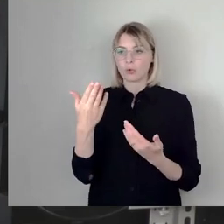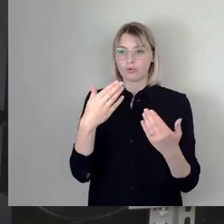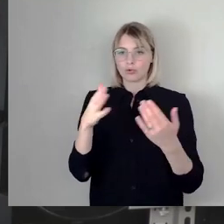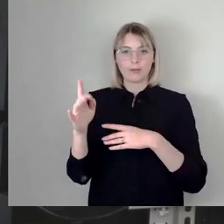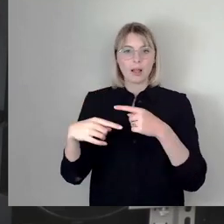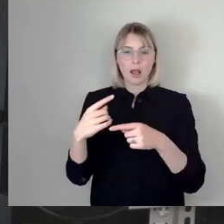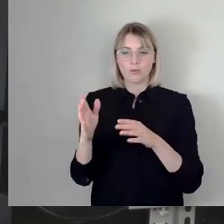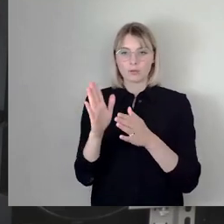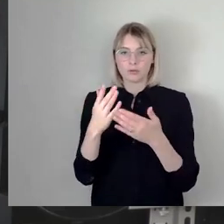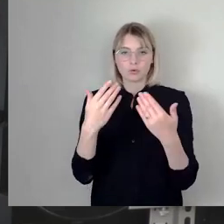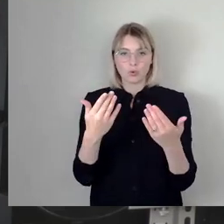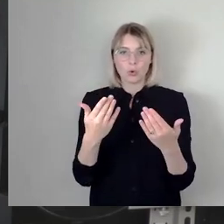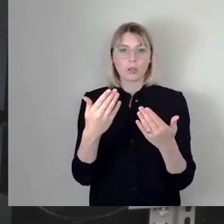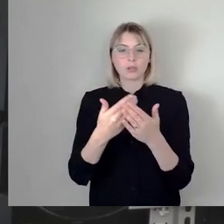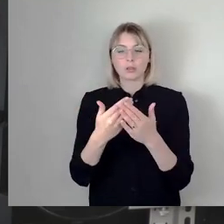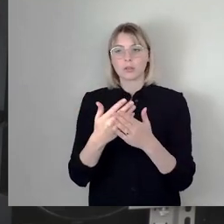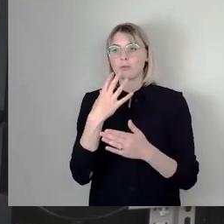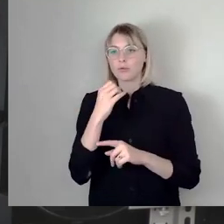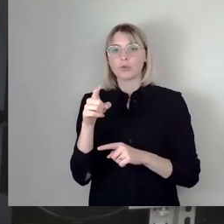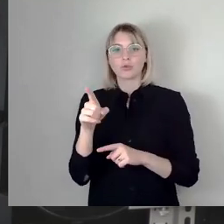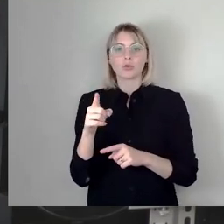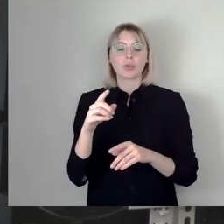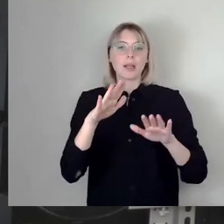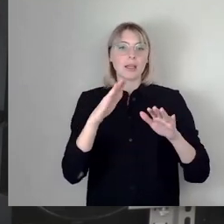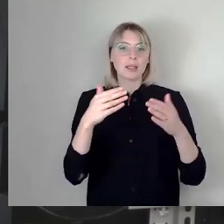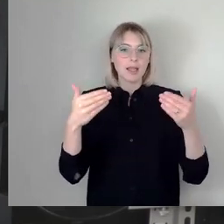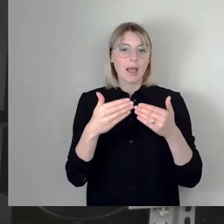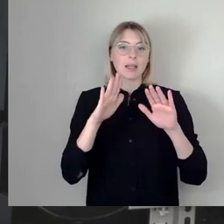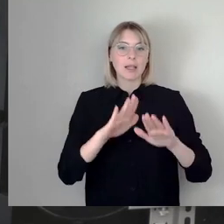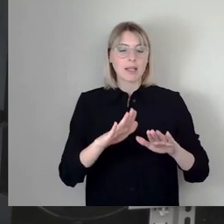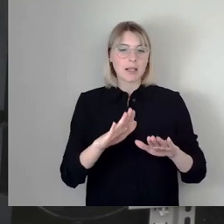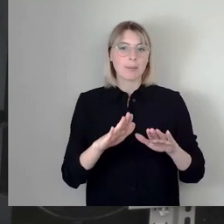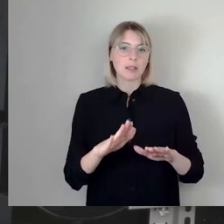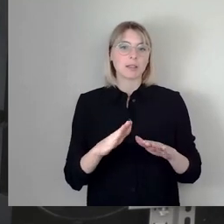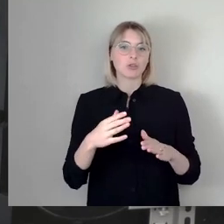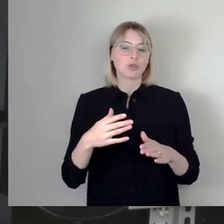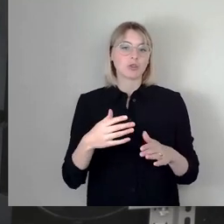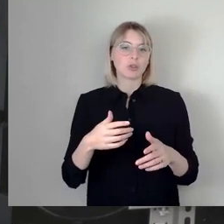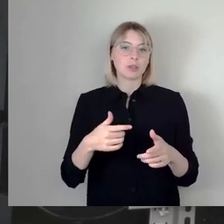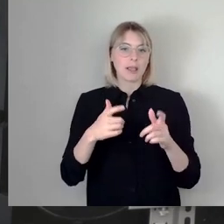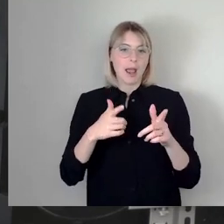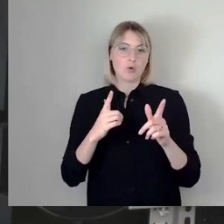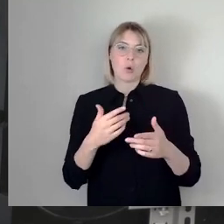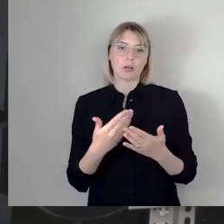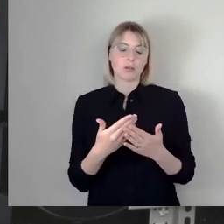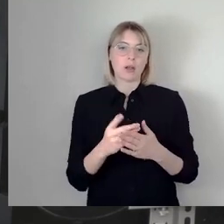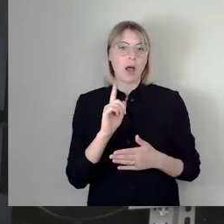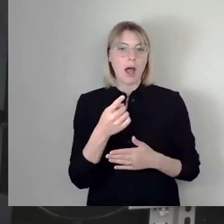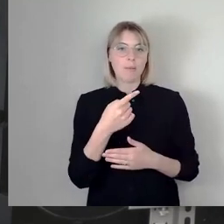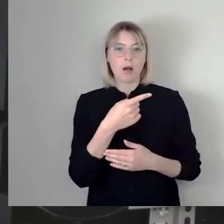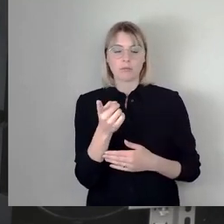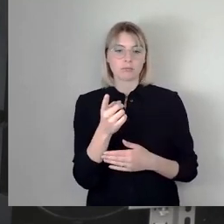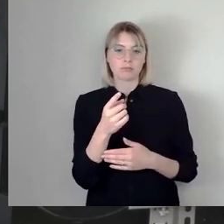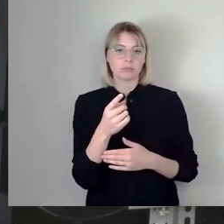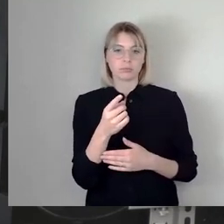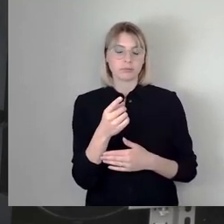plädiert er für ein Mahnmal gegen islamistischen Terror. Aber, so sagt er, das traut sich anscheinend niemand.